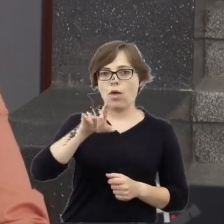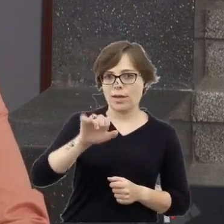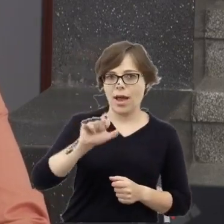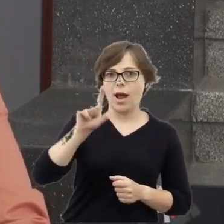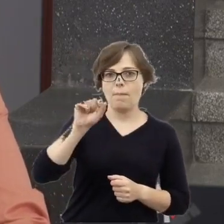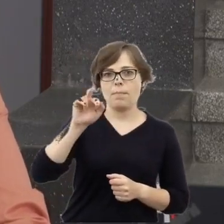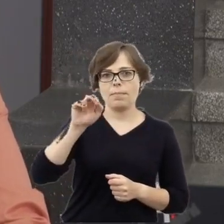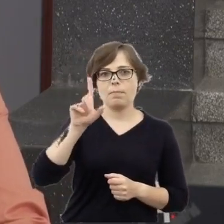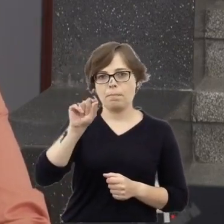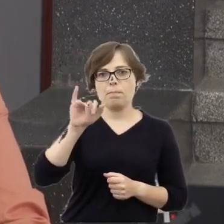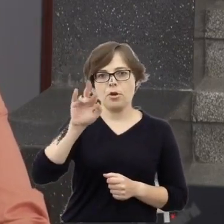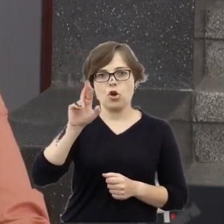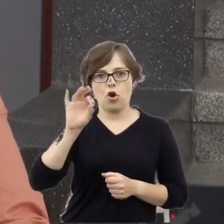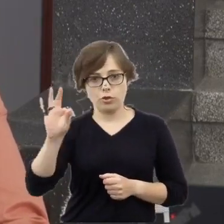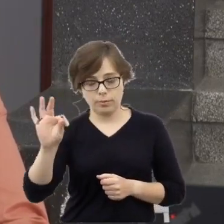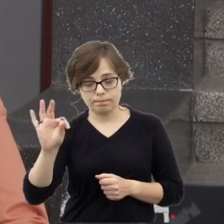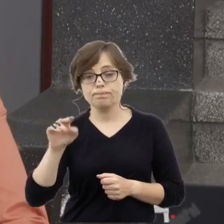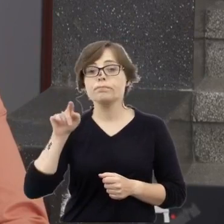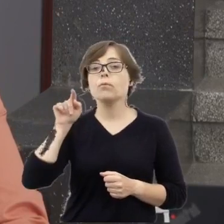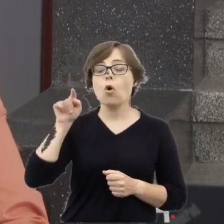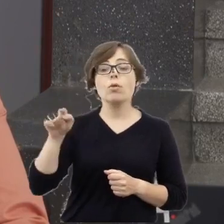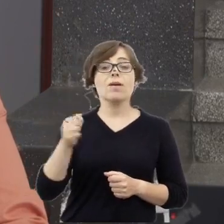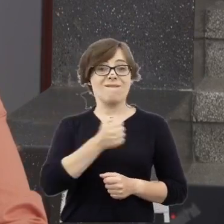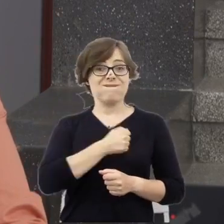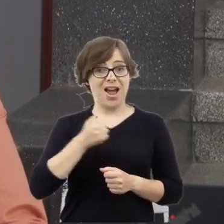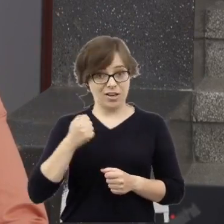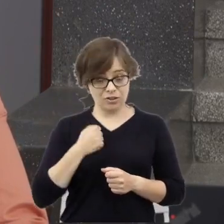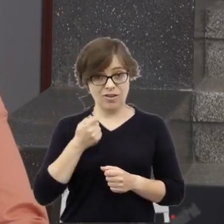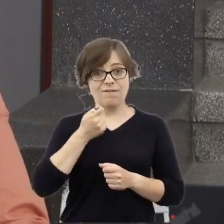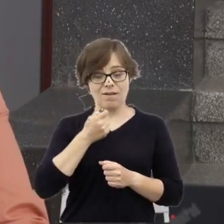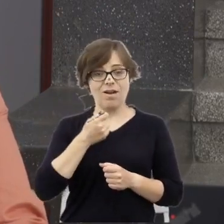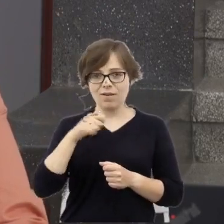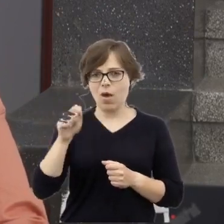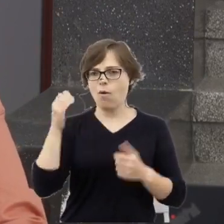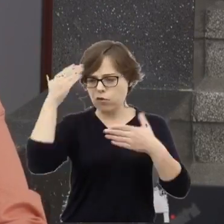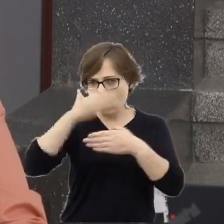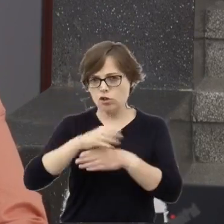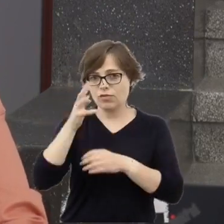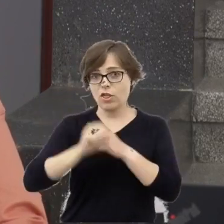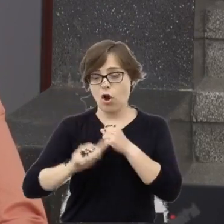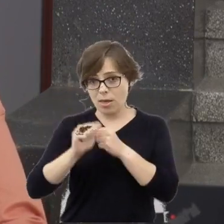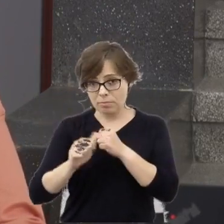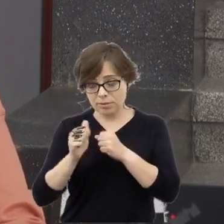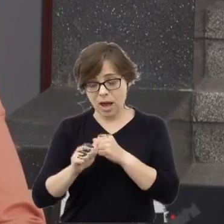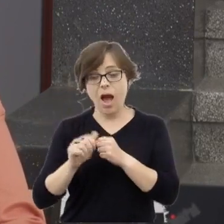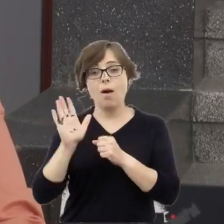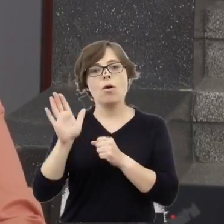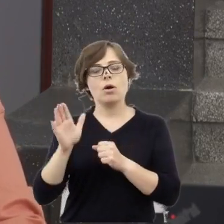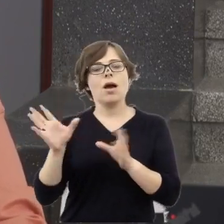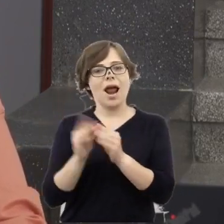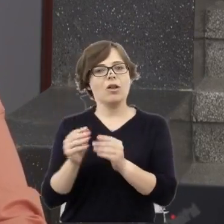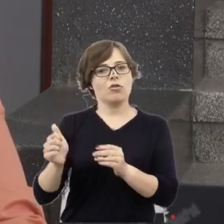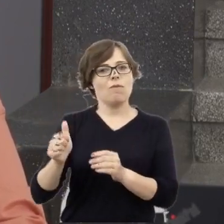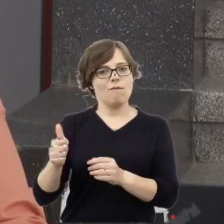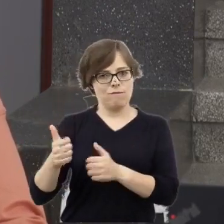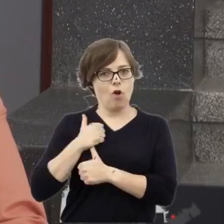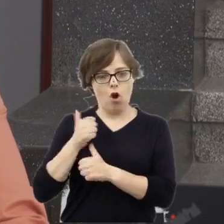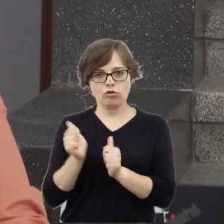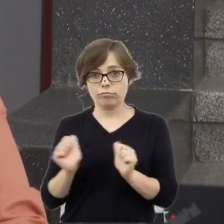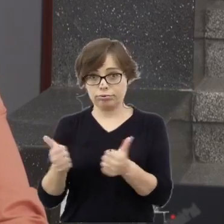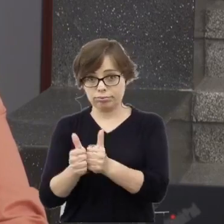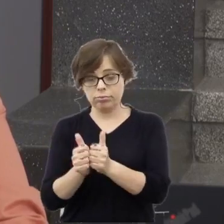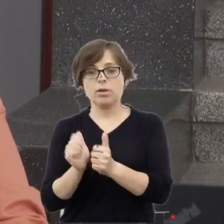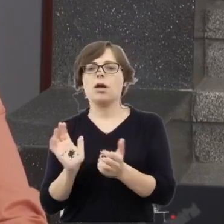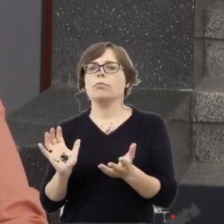wyjechała z Warszawy 4 lipca w nocy i w eskorcie wojskowej dotarła do Kielc